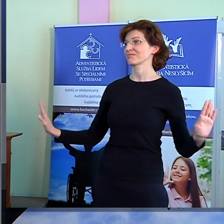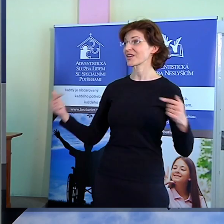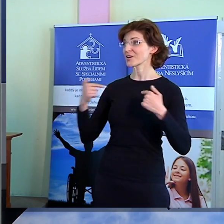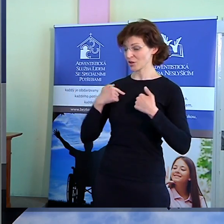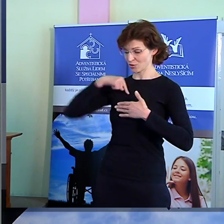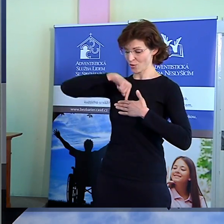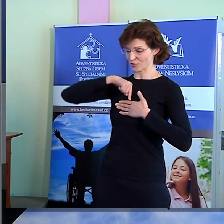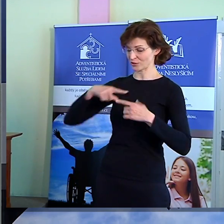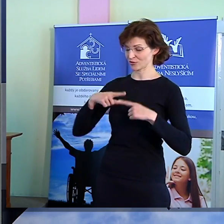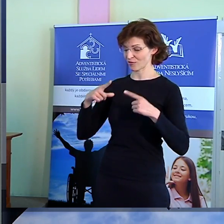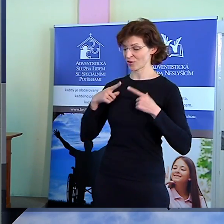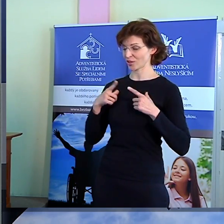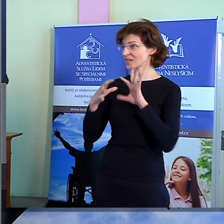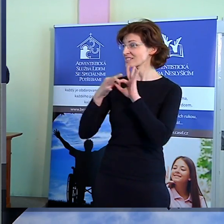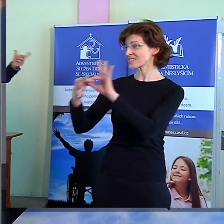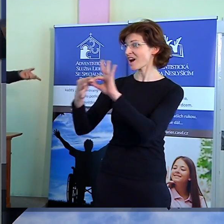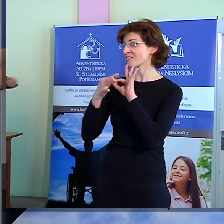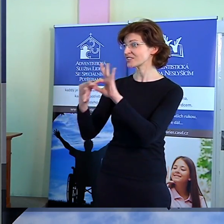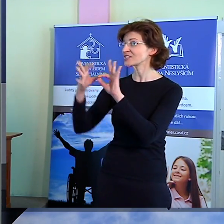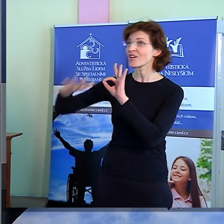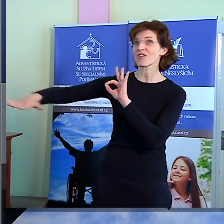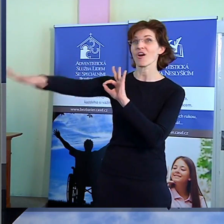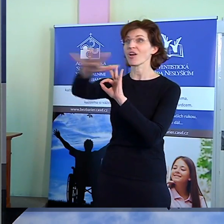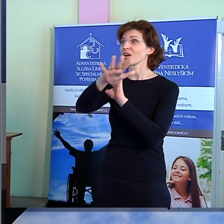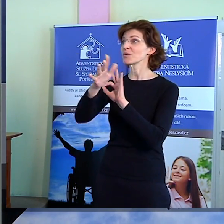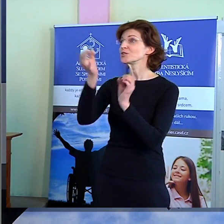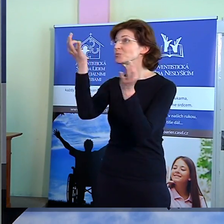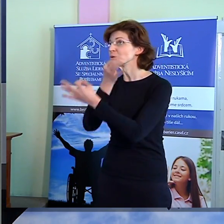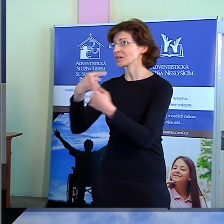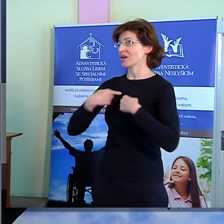prožívám, nemusí být závislé na tom, co se kolem mě děje.